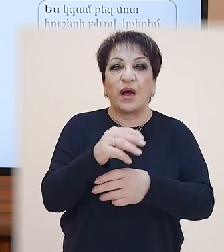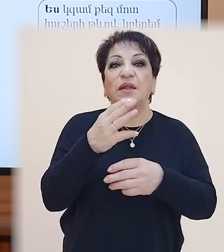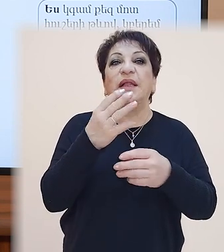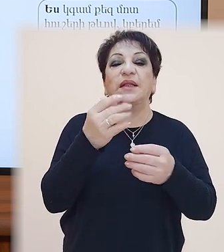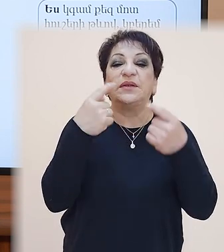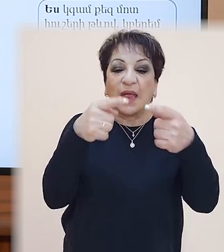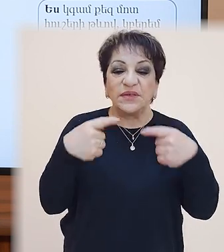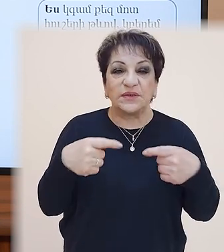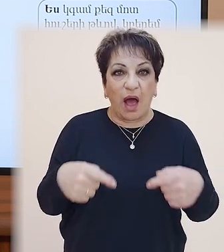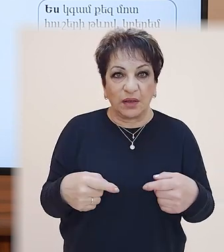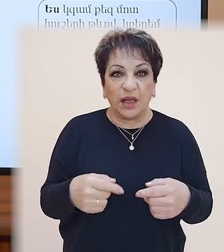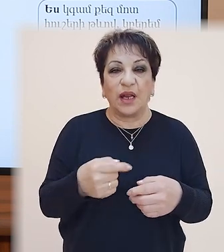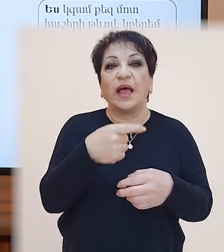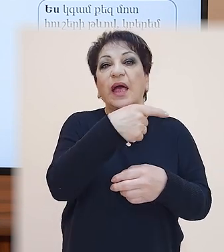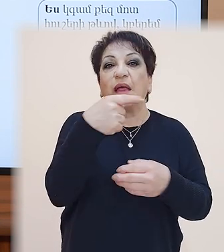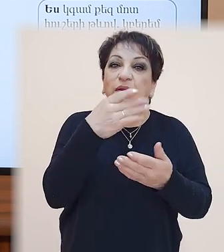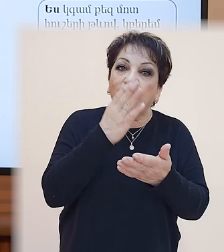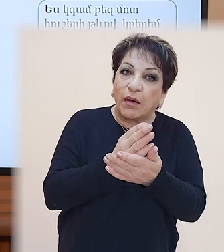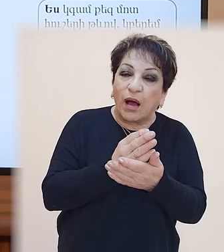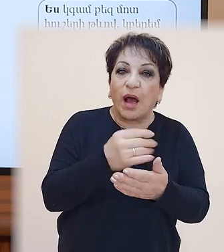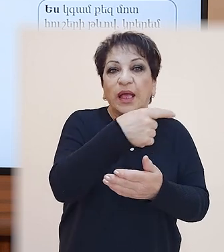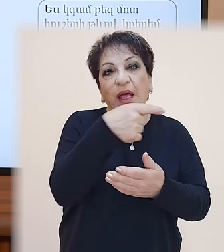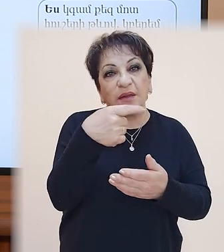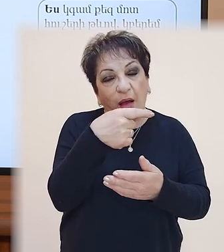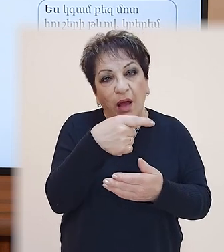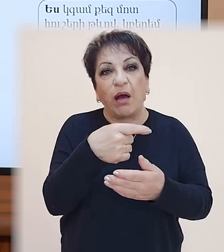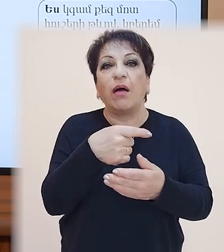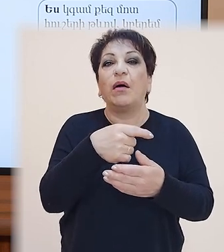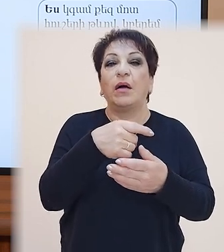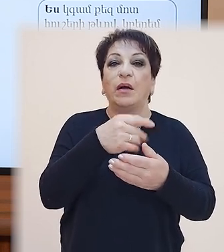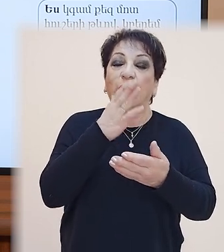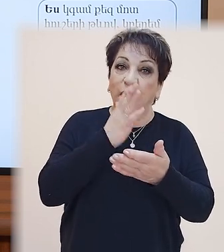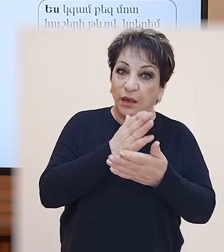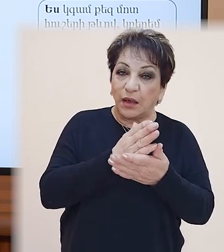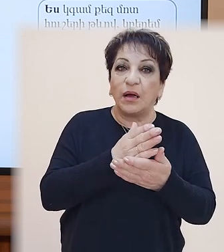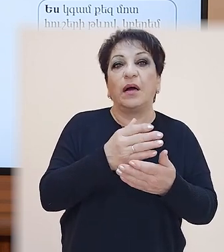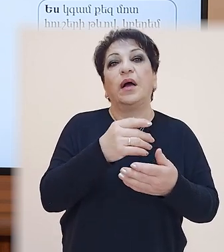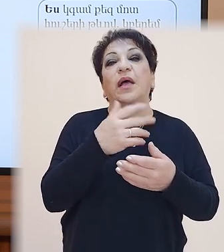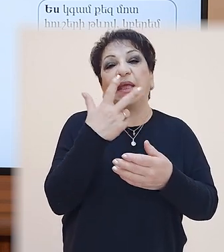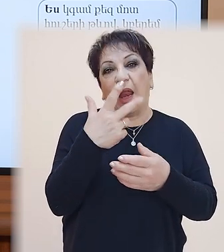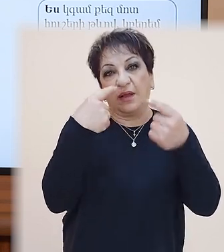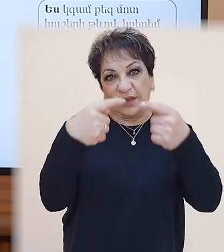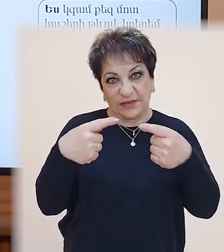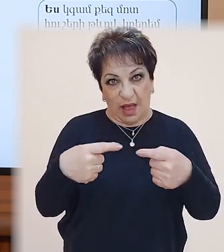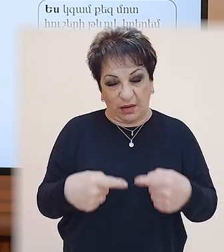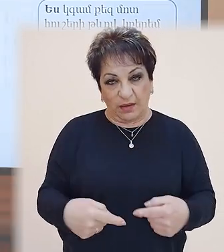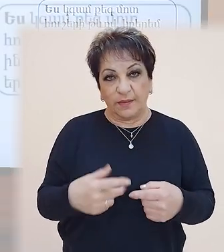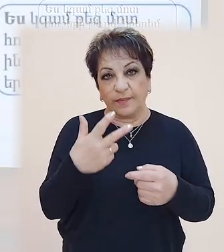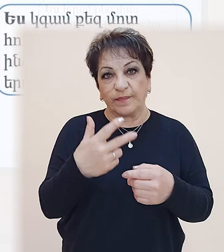ասդ ենթակայի արկայության կամ ասդ ենթակայի լինելության լինում են երեկ տեսակ։